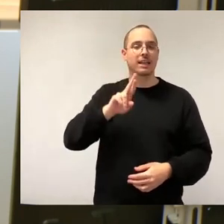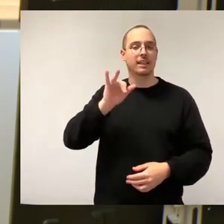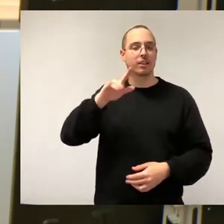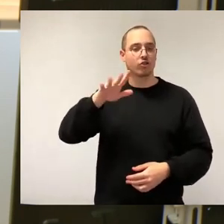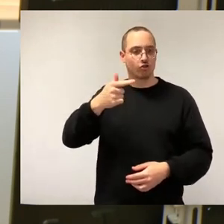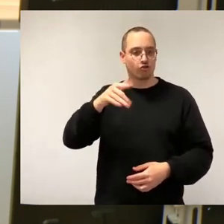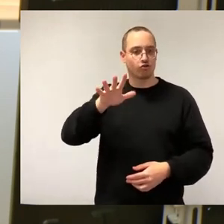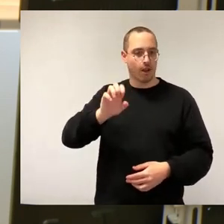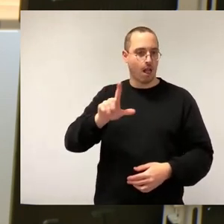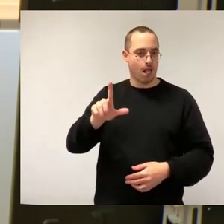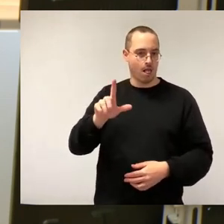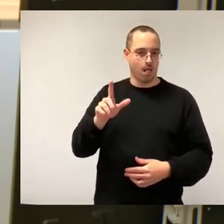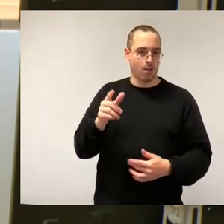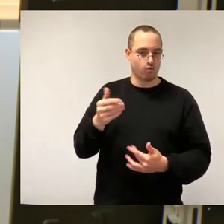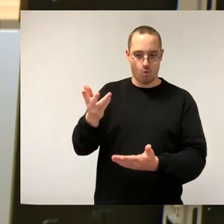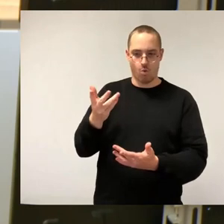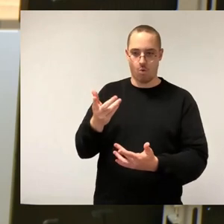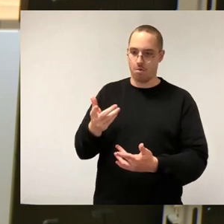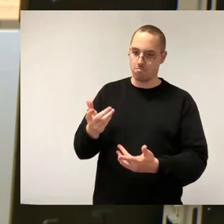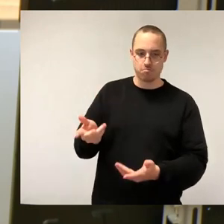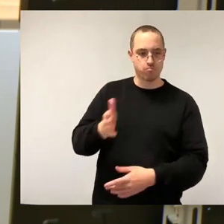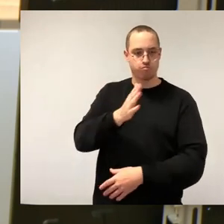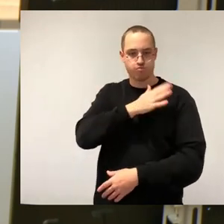Herr Ritschel auch da und hält uns dort absolut auf dem Laufenden.